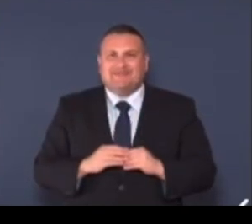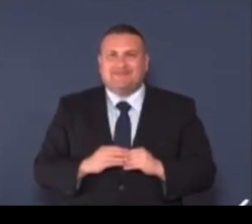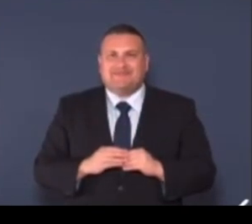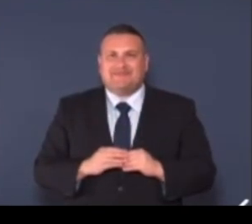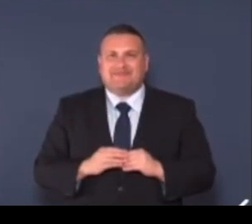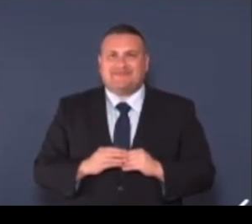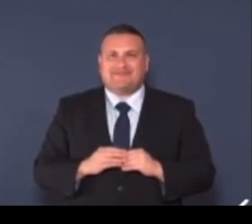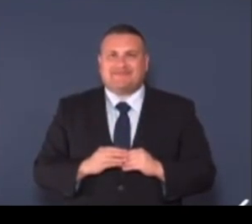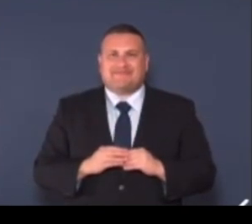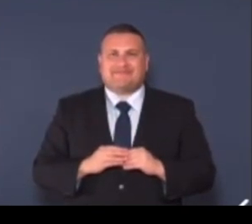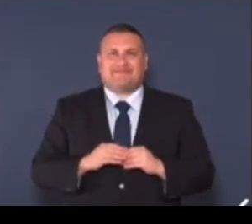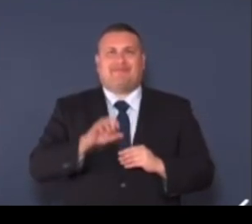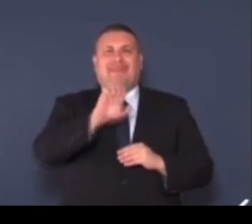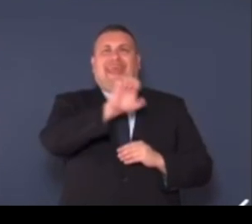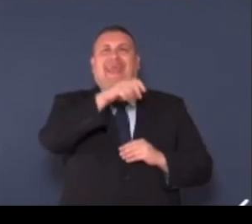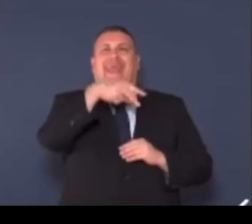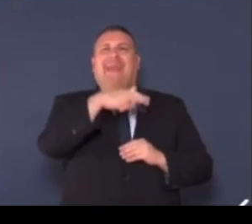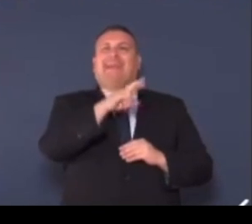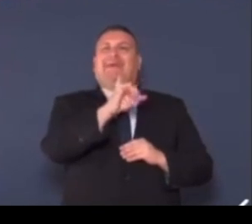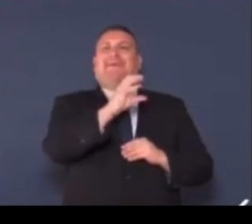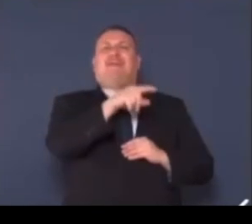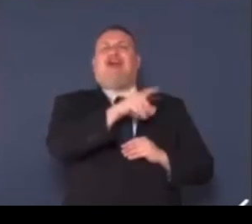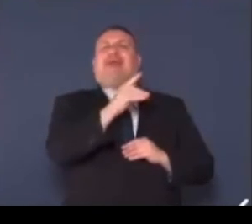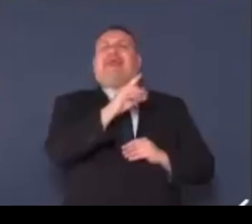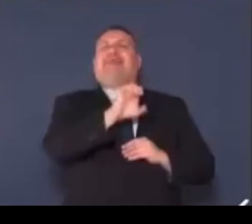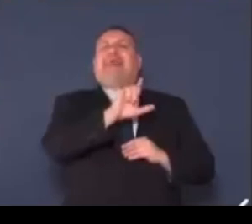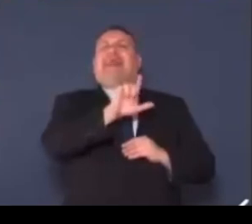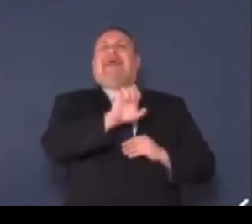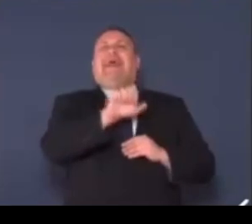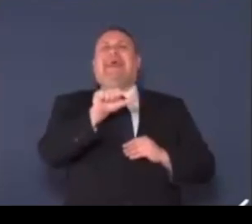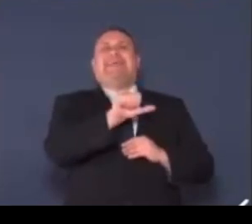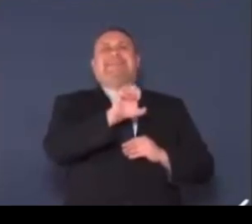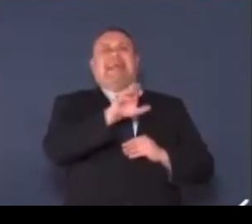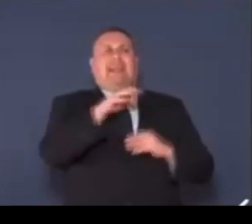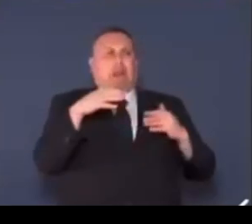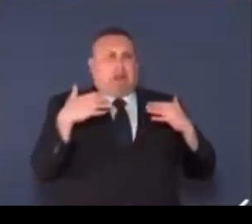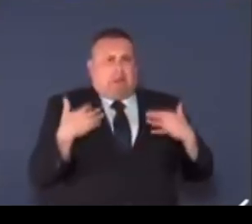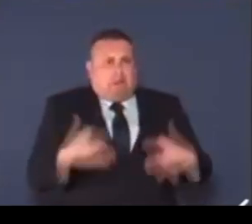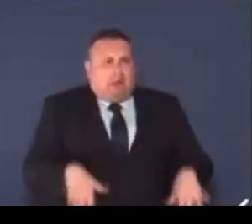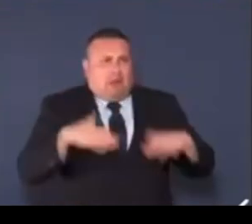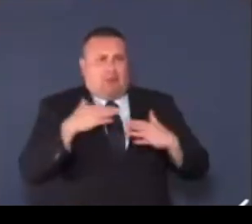È ricco delle sarre. Grazie. È emozionato, che discorso. Bravissimo.